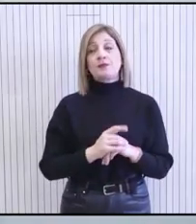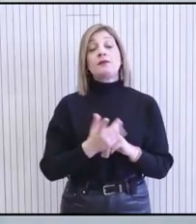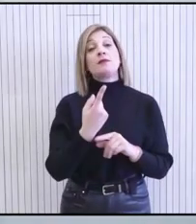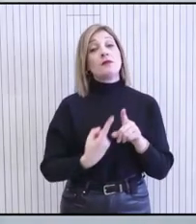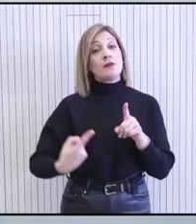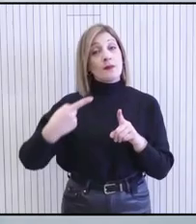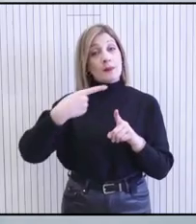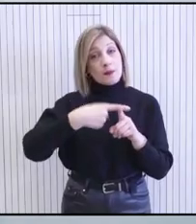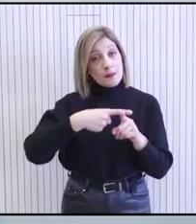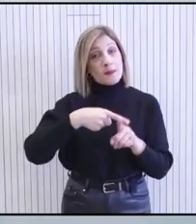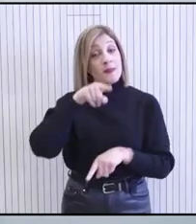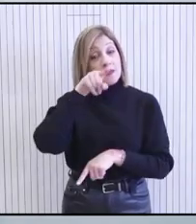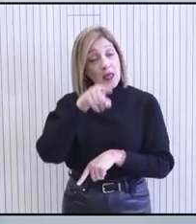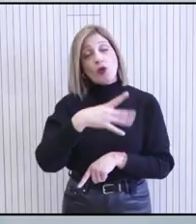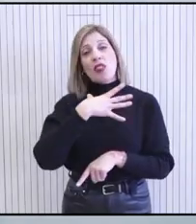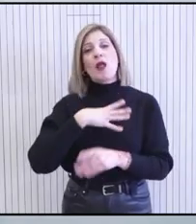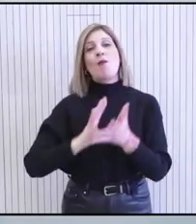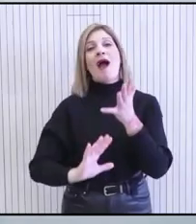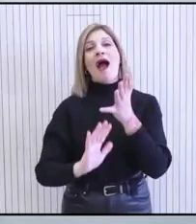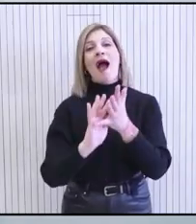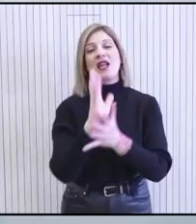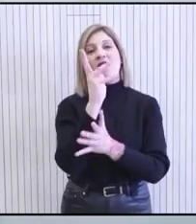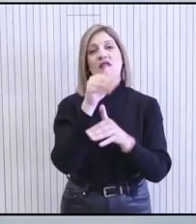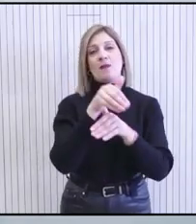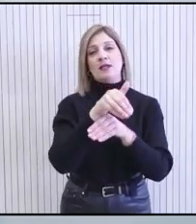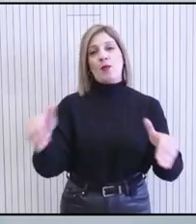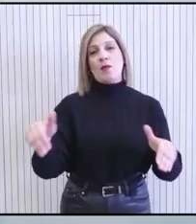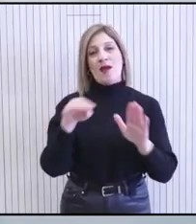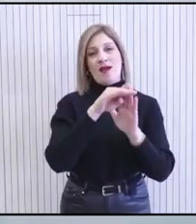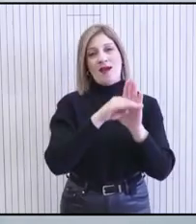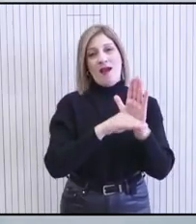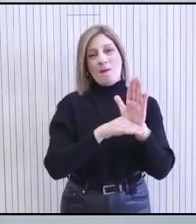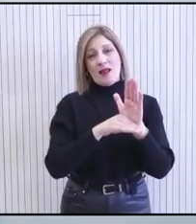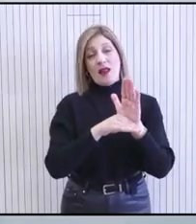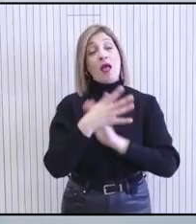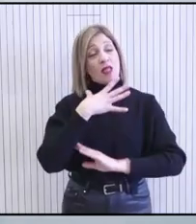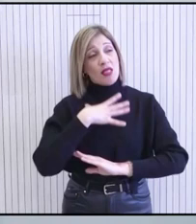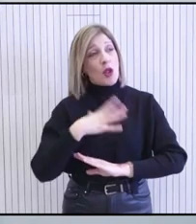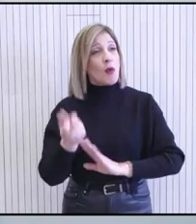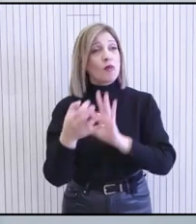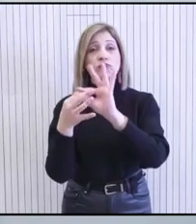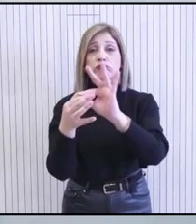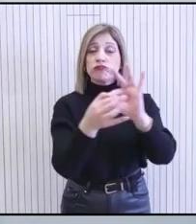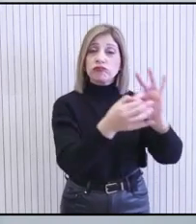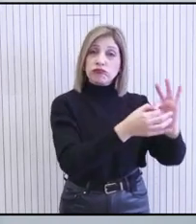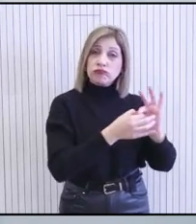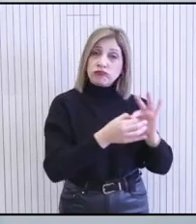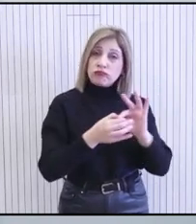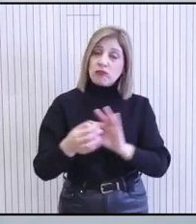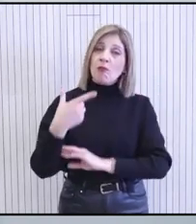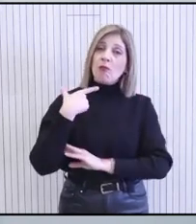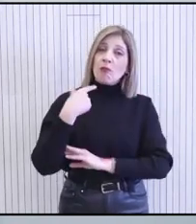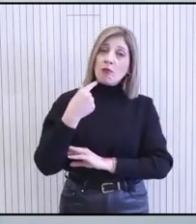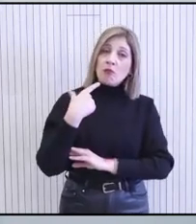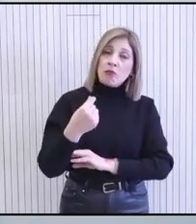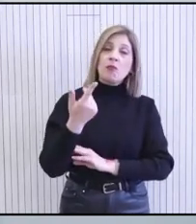Επιδησούσετε αυτό μας αφορά η αναβάθμιση του αμυντικού μας προγράμματος. Και σε αυτή την προσπάθεια αξιοποιούμε βεβαίως όλες τις συνεργασίες που έχουμε με κράτη όπως